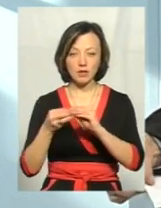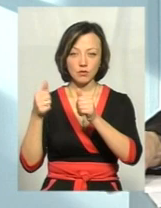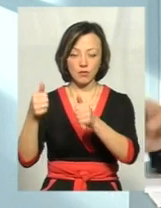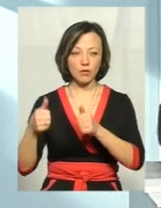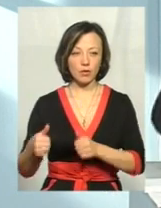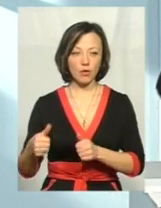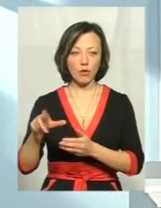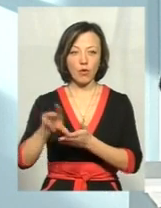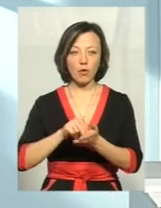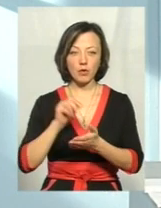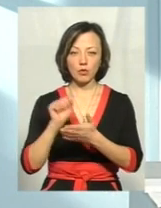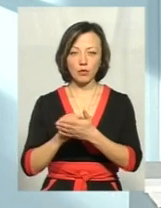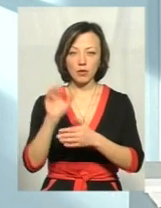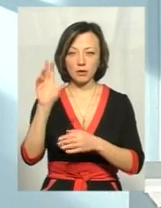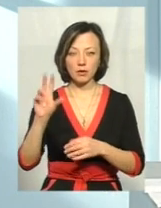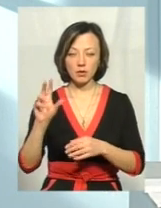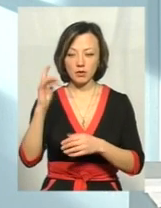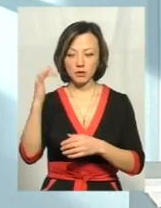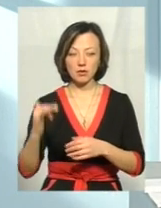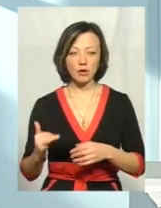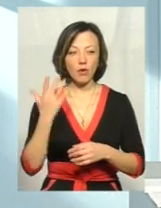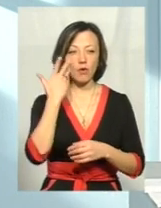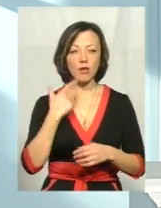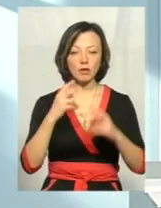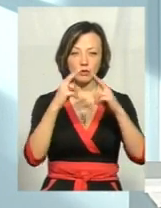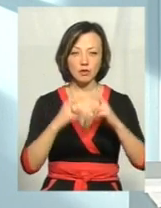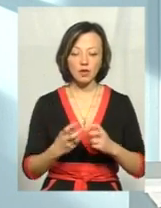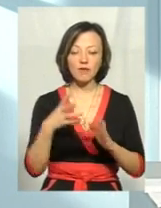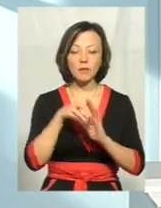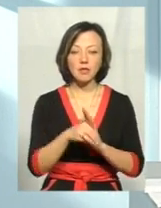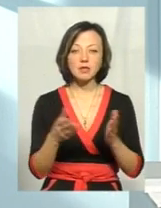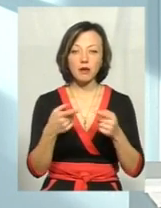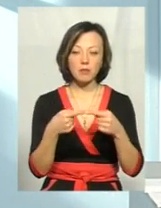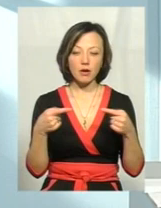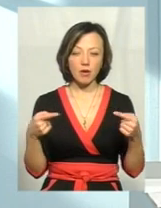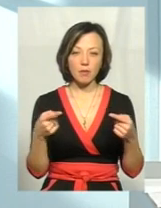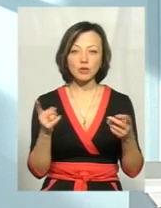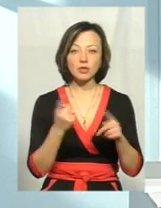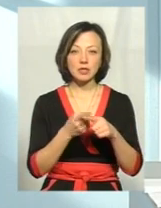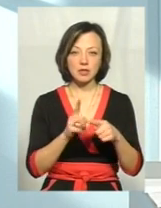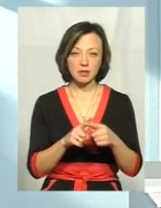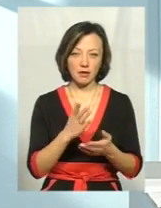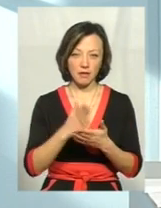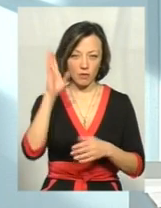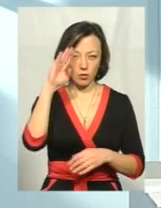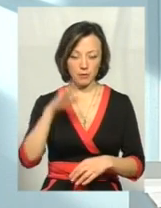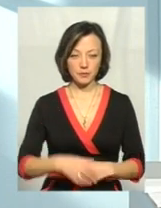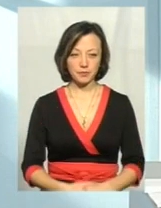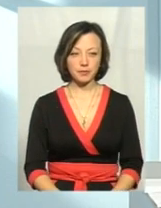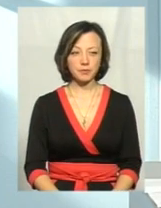ксерокопія документа, коли проводить дослідження, який вміст мікроелементів і що собою представляє ця вода.